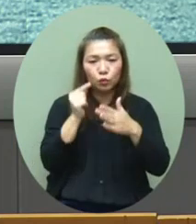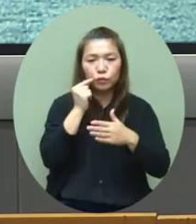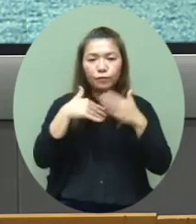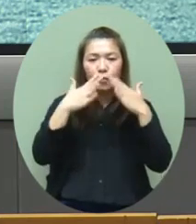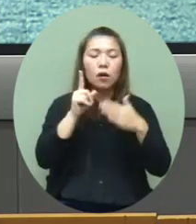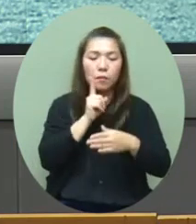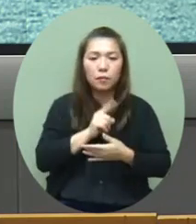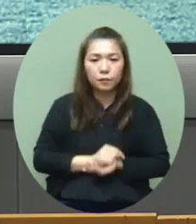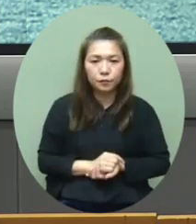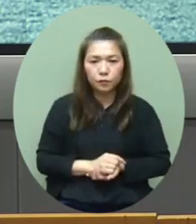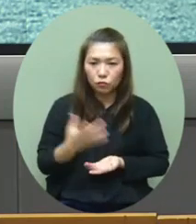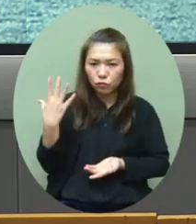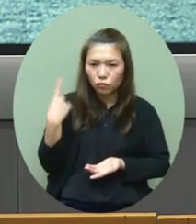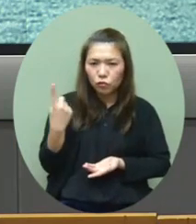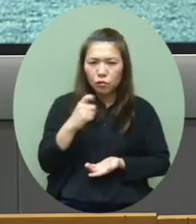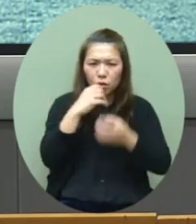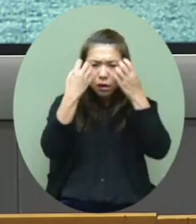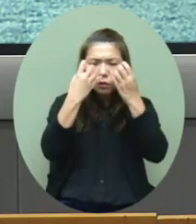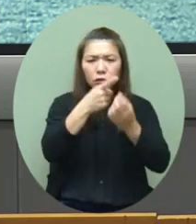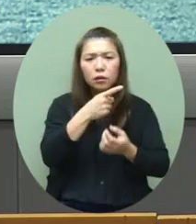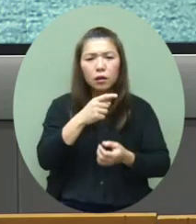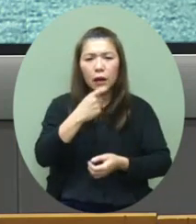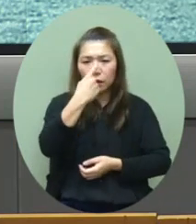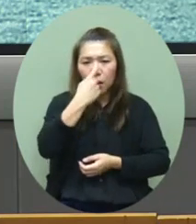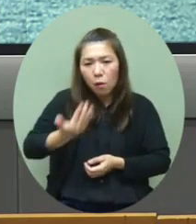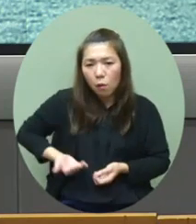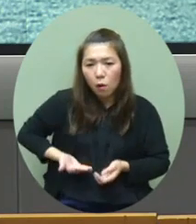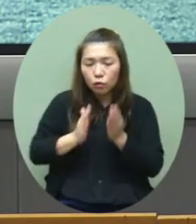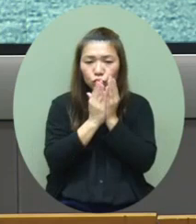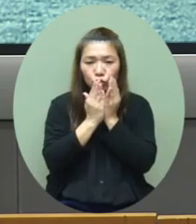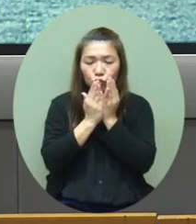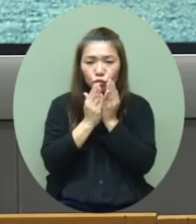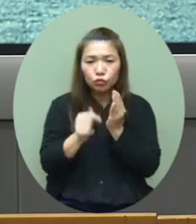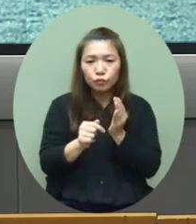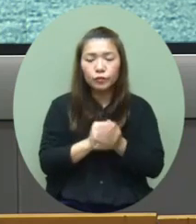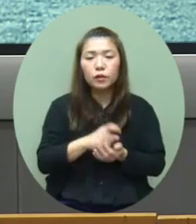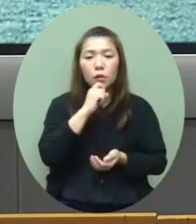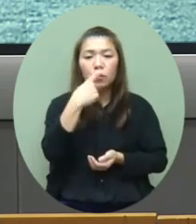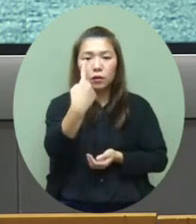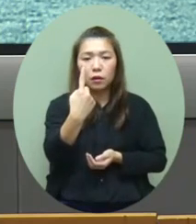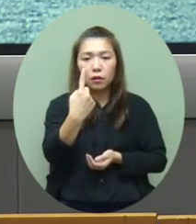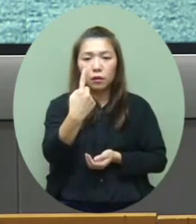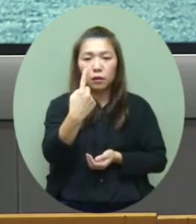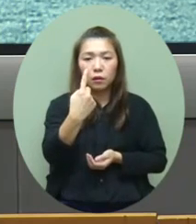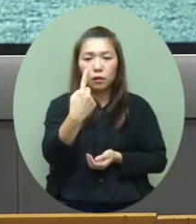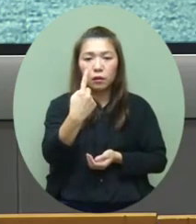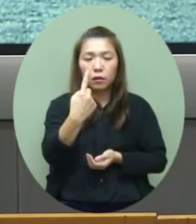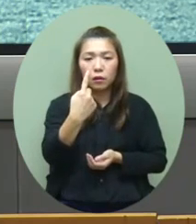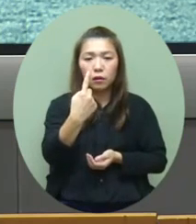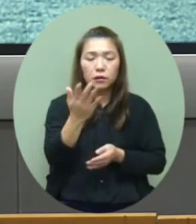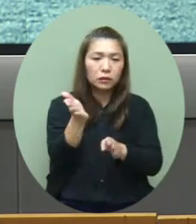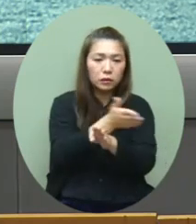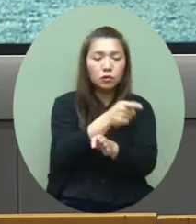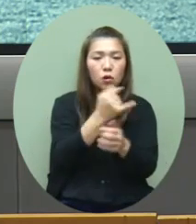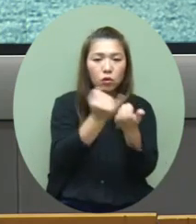期我们昨天比较关注的那间英华书院它今天就是有一位是其中一个之前